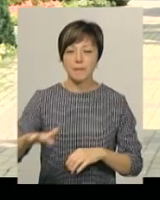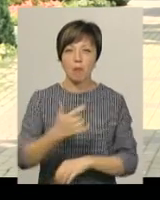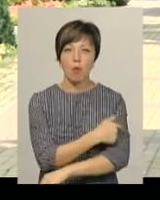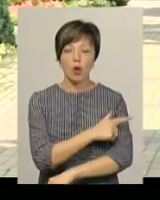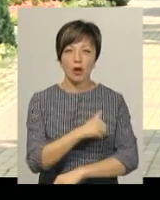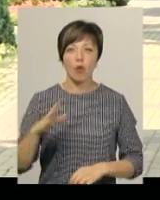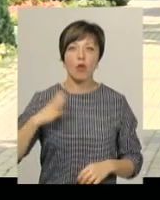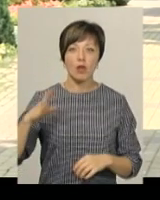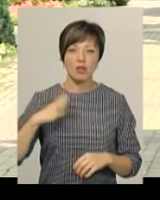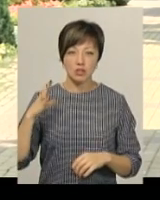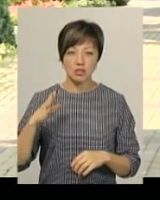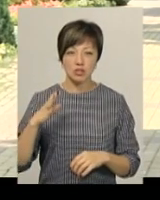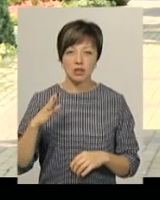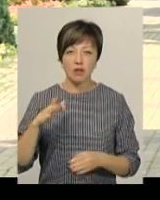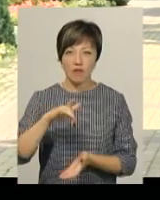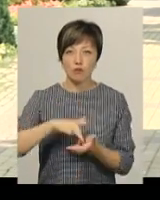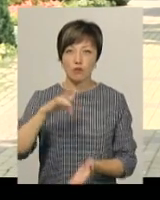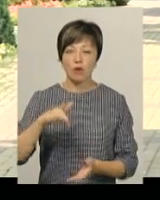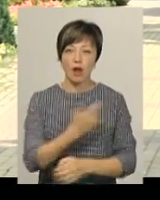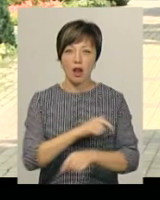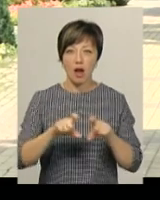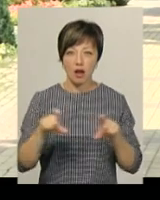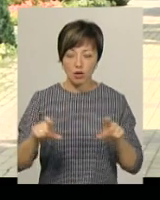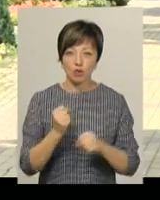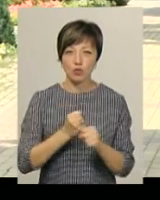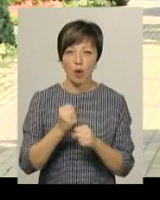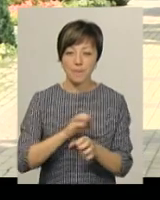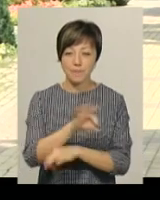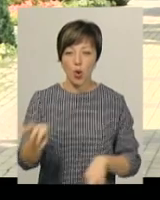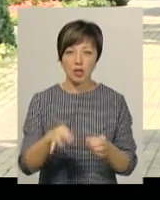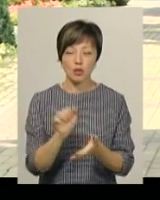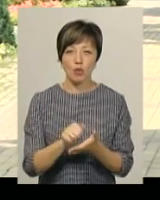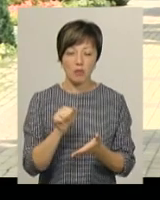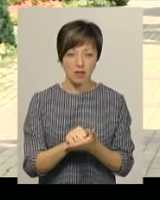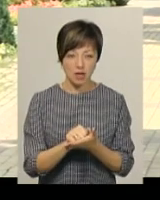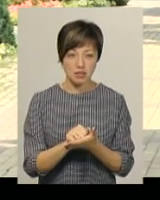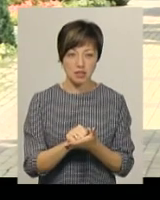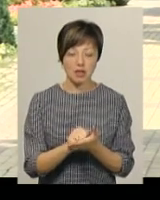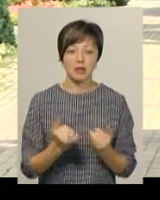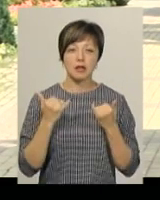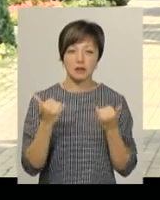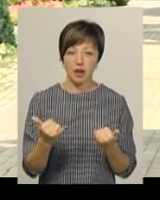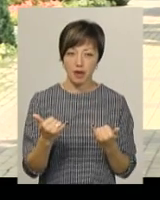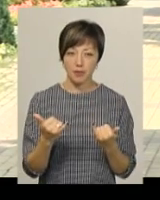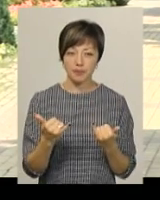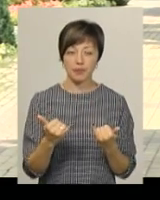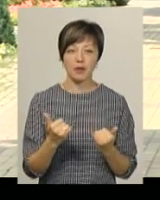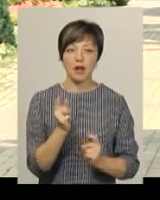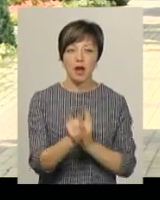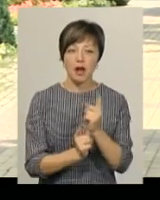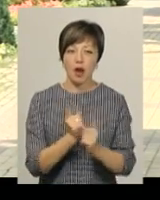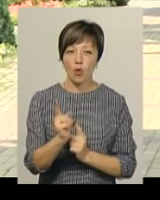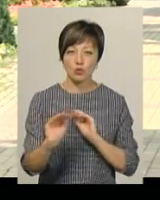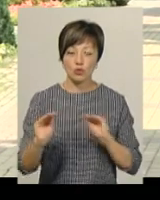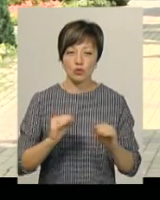колишньої вузлової лікарні. І зараз розробляється проєктно-кошторисна документація для реконструкції